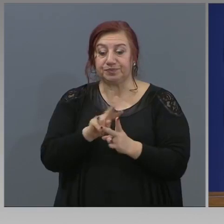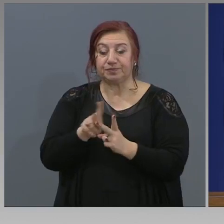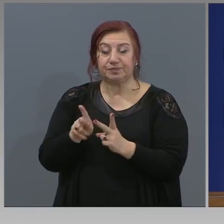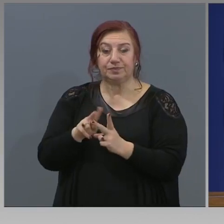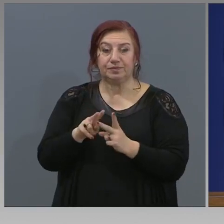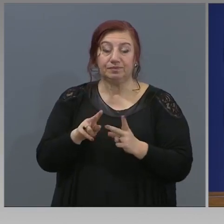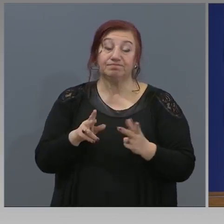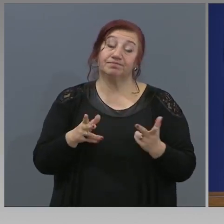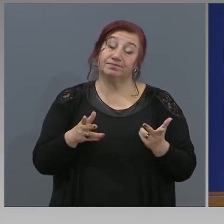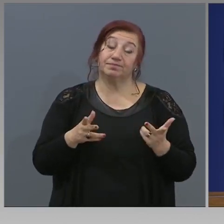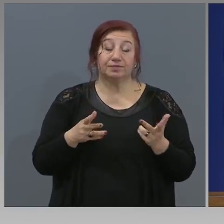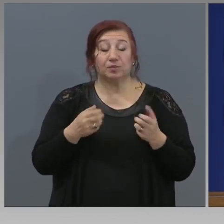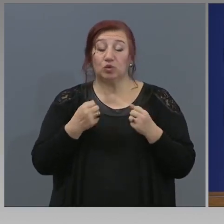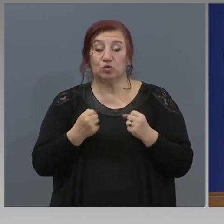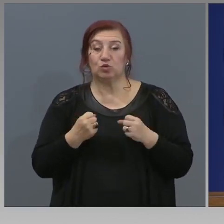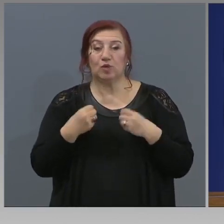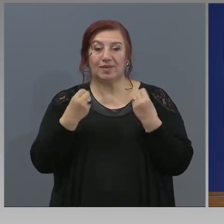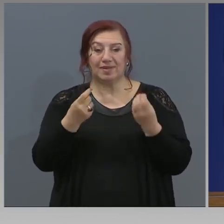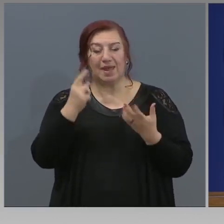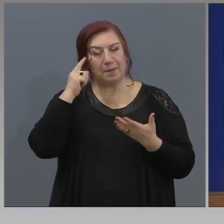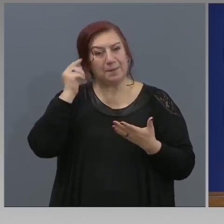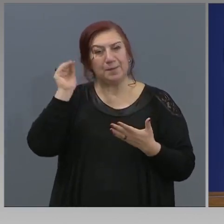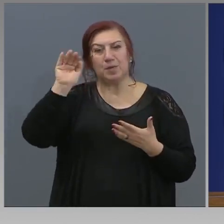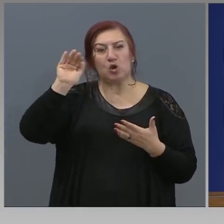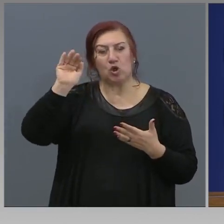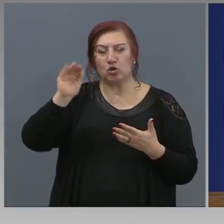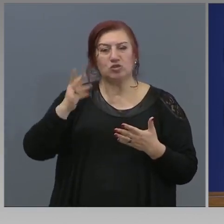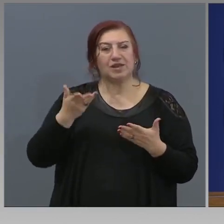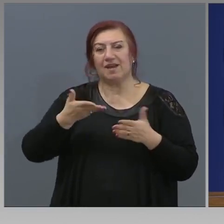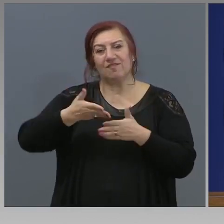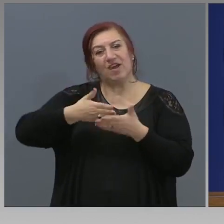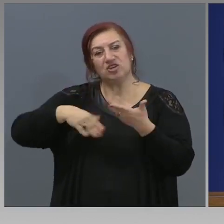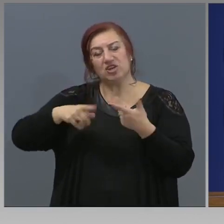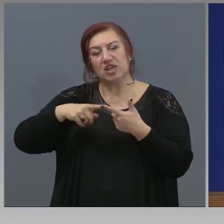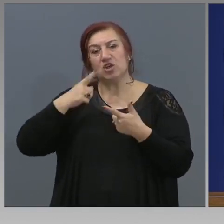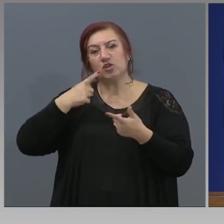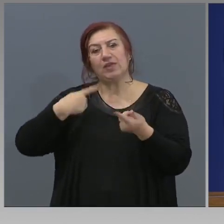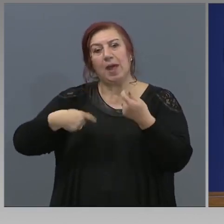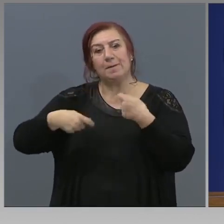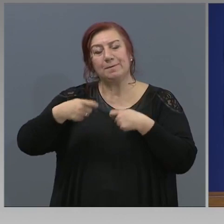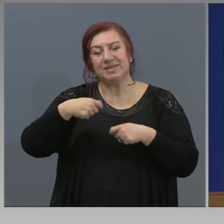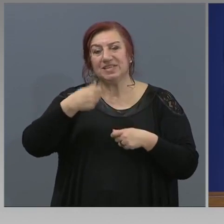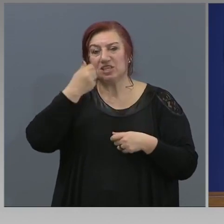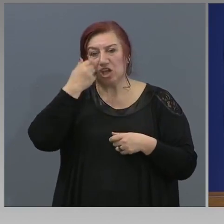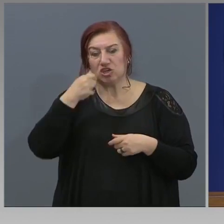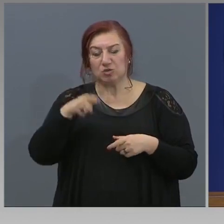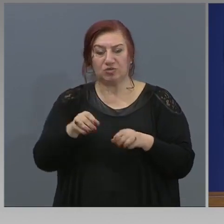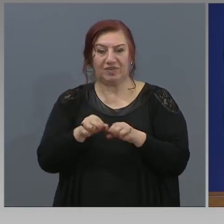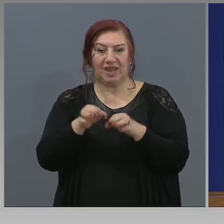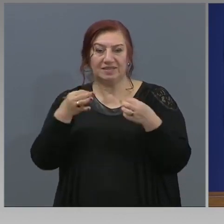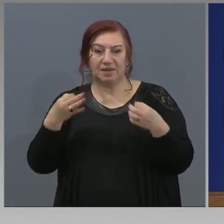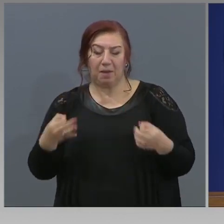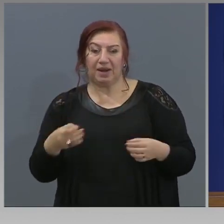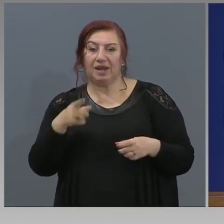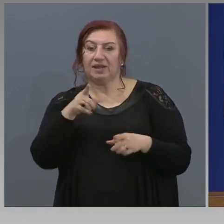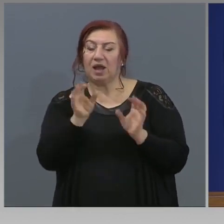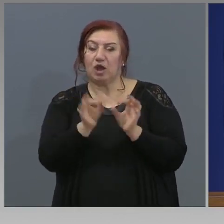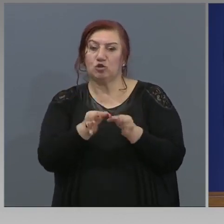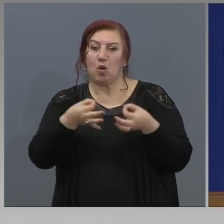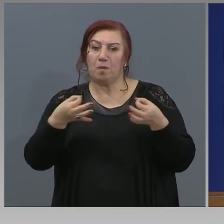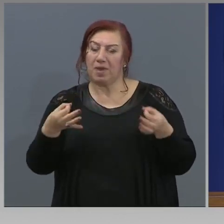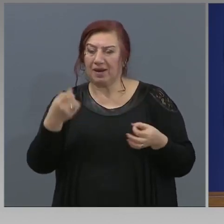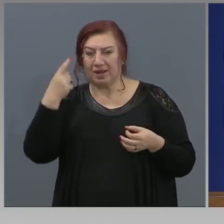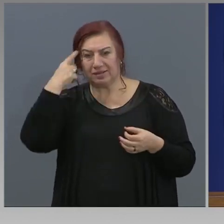Трудно е да дадем прогноза за това каква част от бизнеса ще се възползва от мярката, тъй като мярката все още